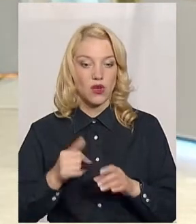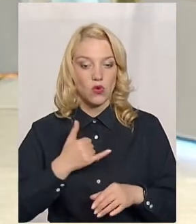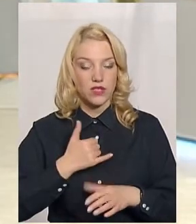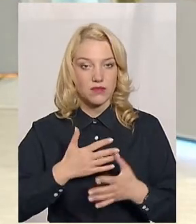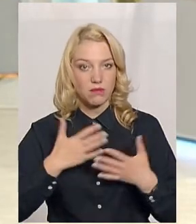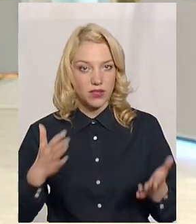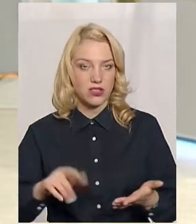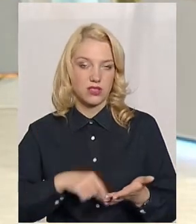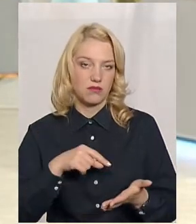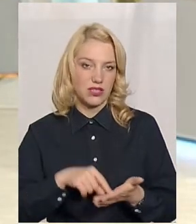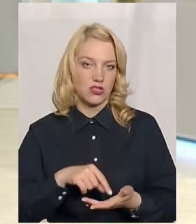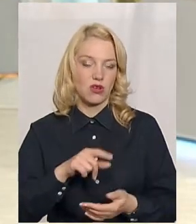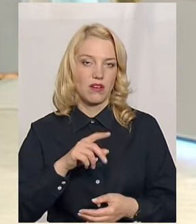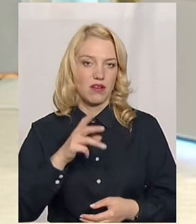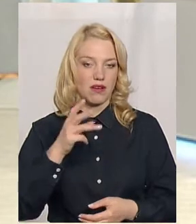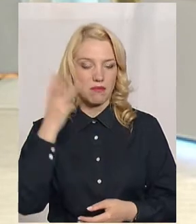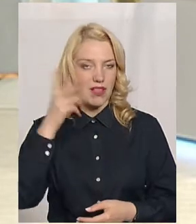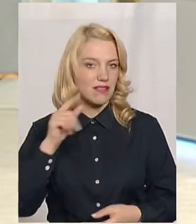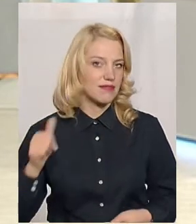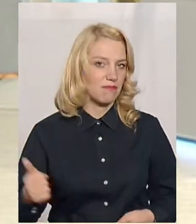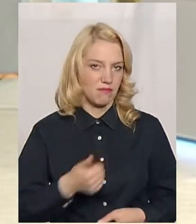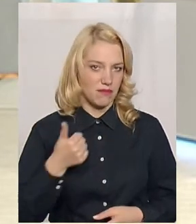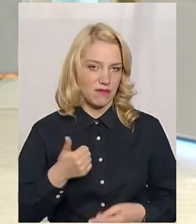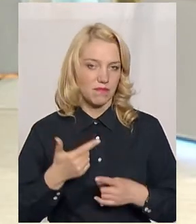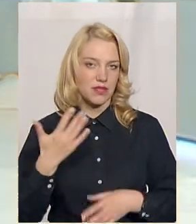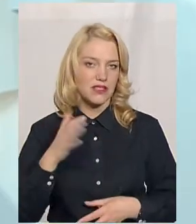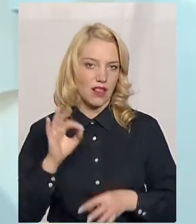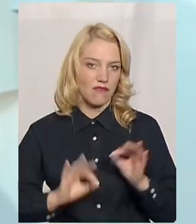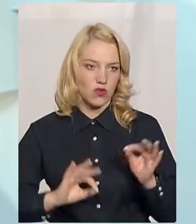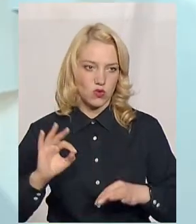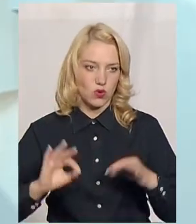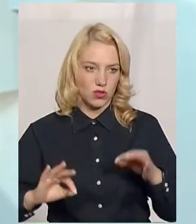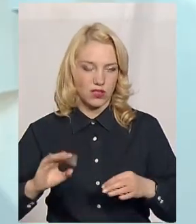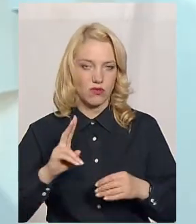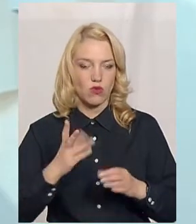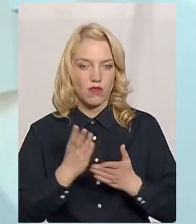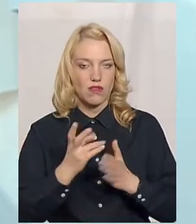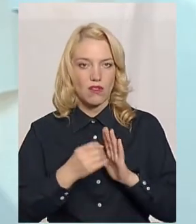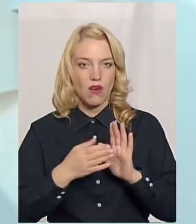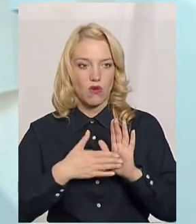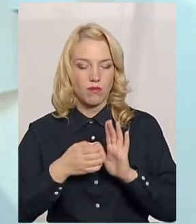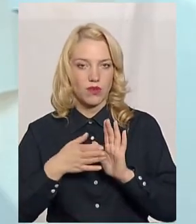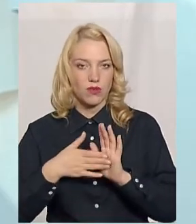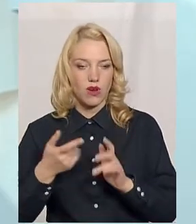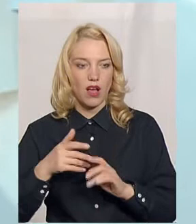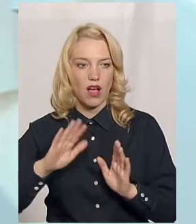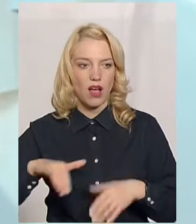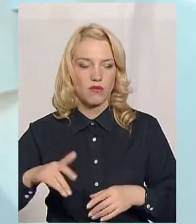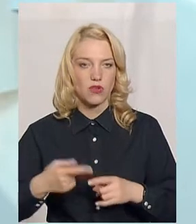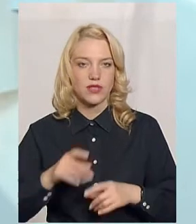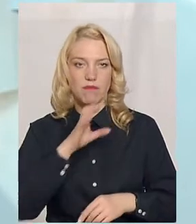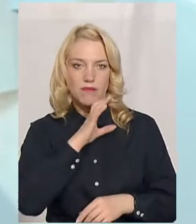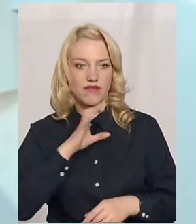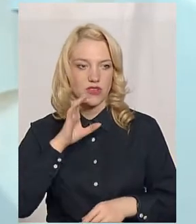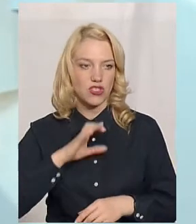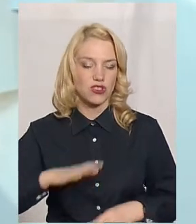домінує місто Хмельницький. Це практично 50% з тих, що знаходяться на обліку. А потім це були північні